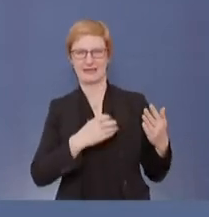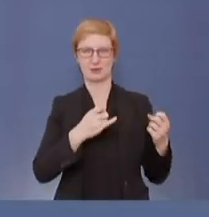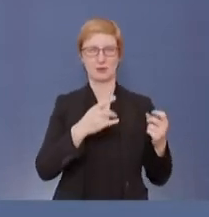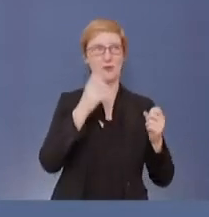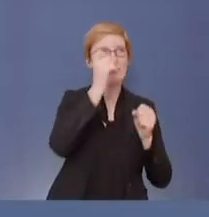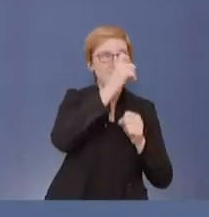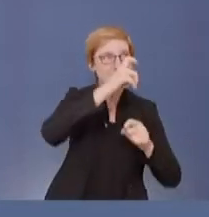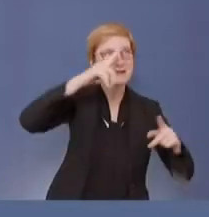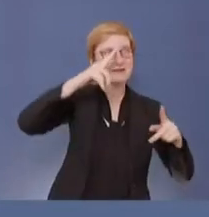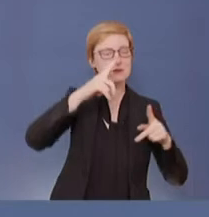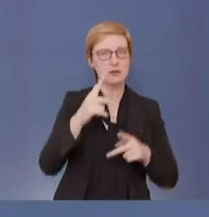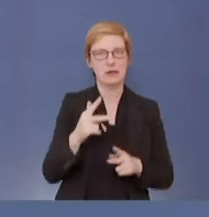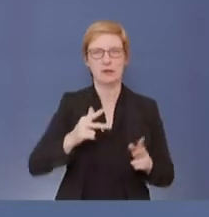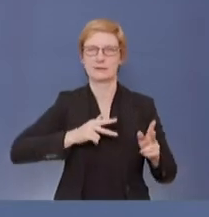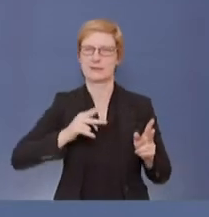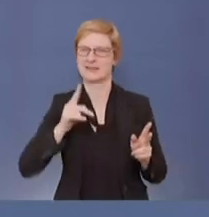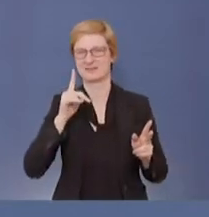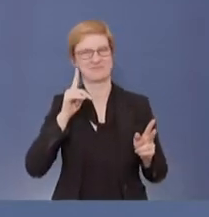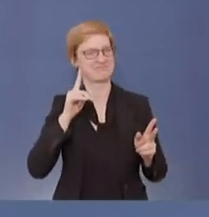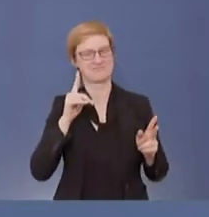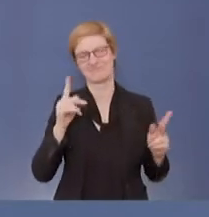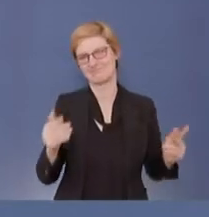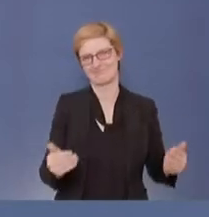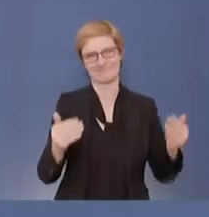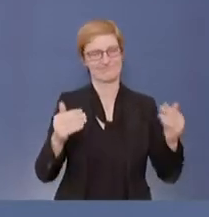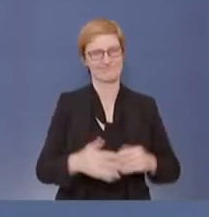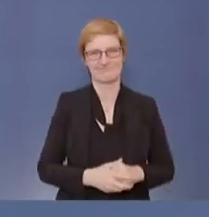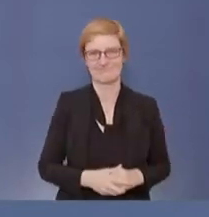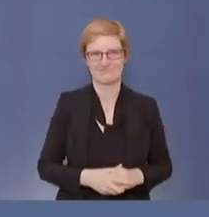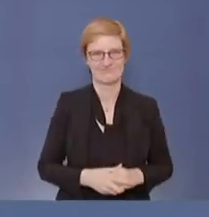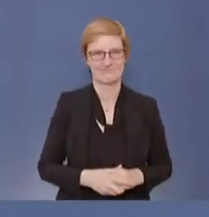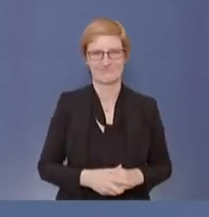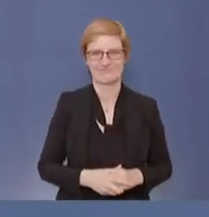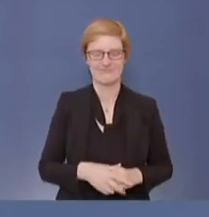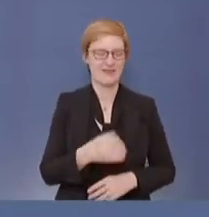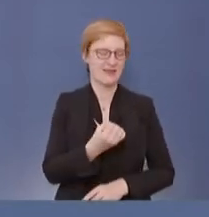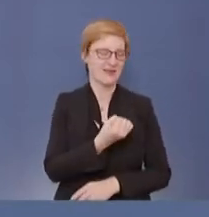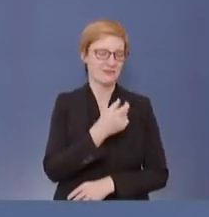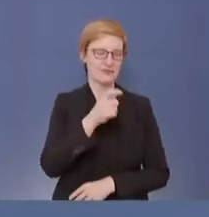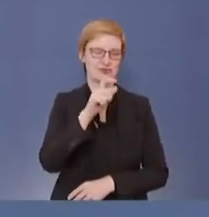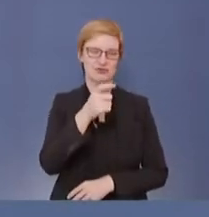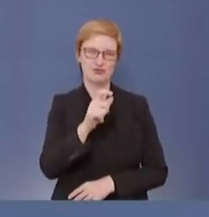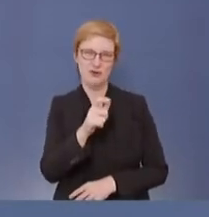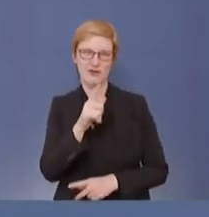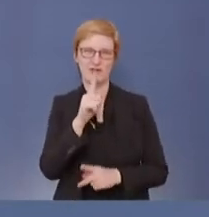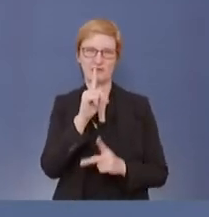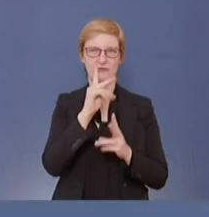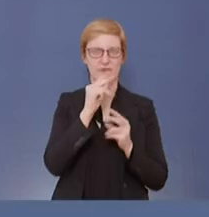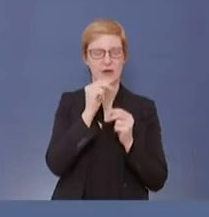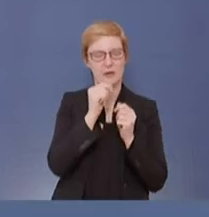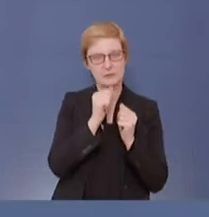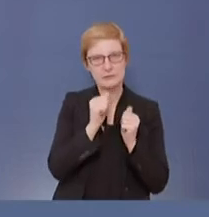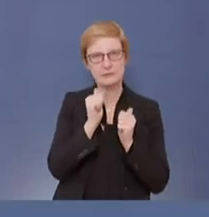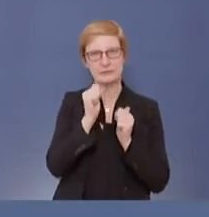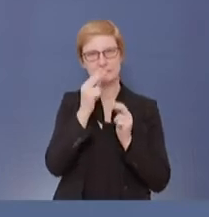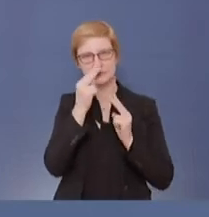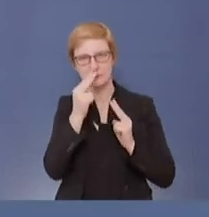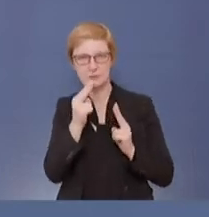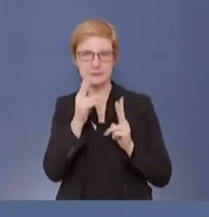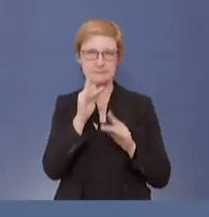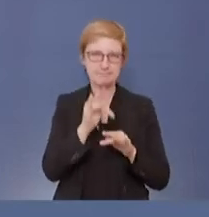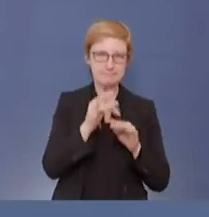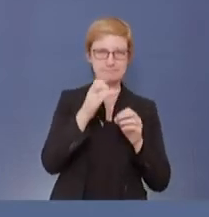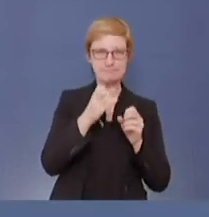extrem diffizilen Produkts Corona-Impfstoff so richtig zu tun hat.